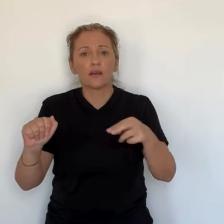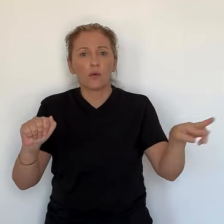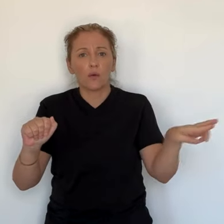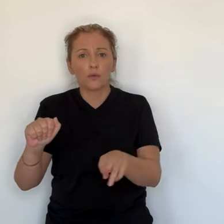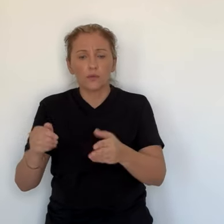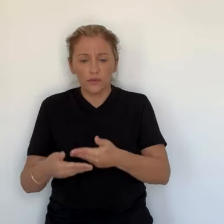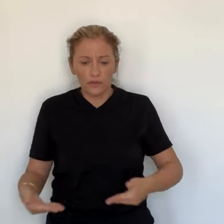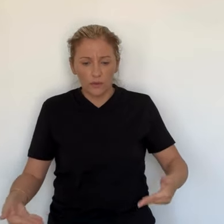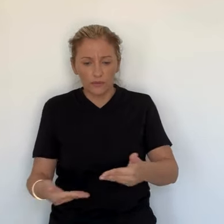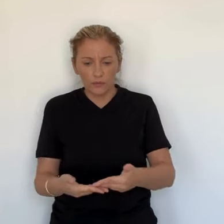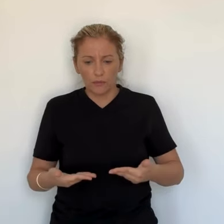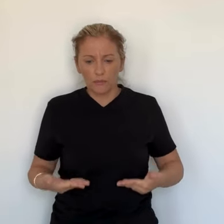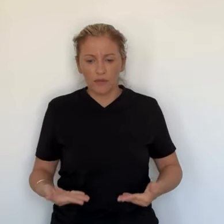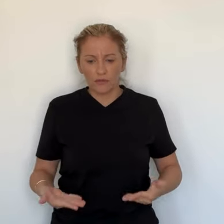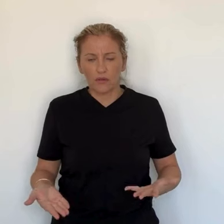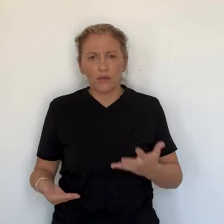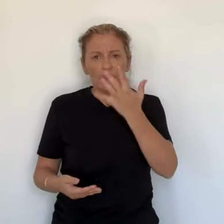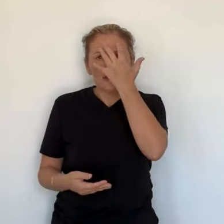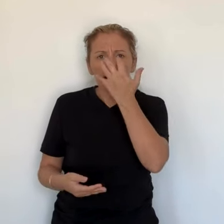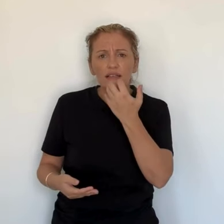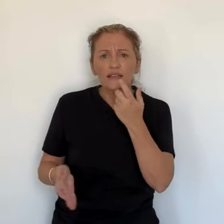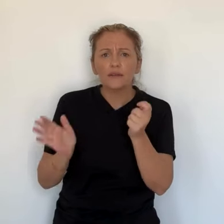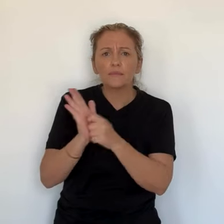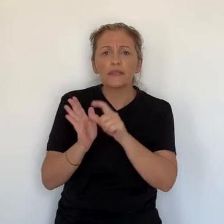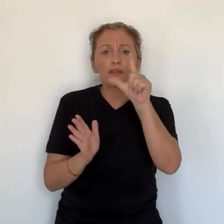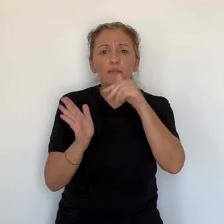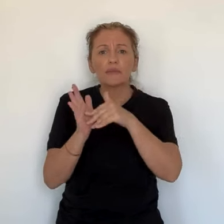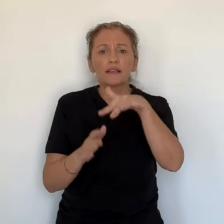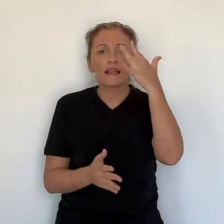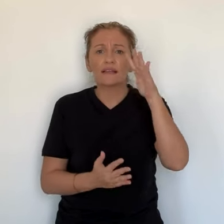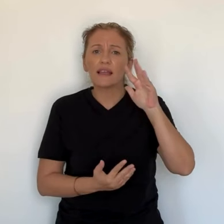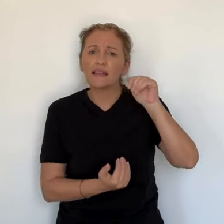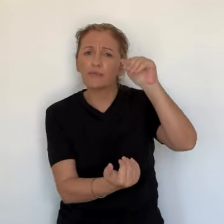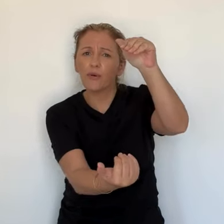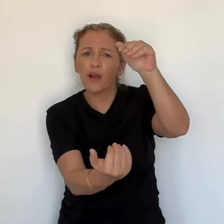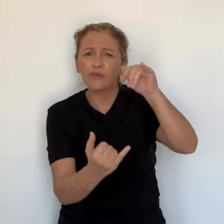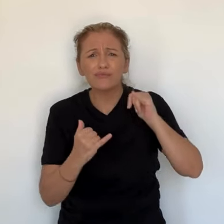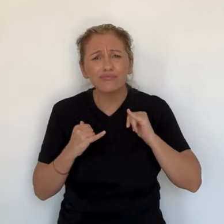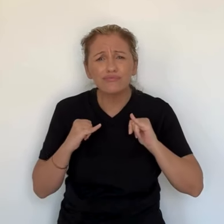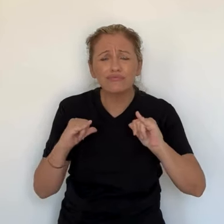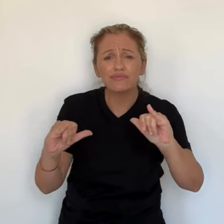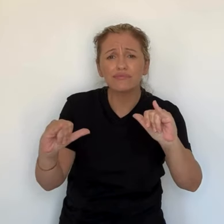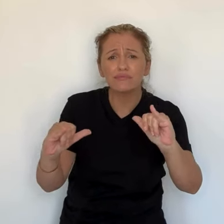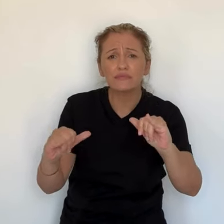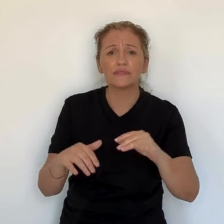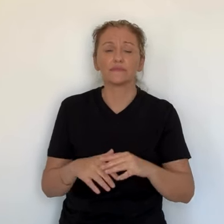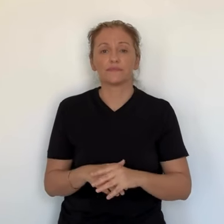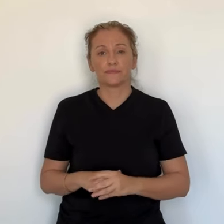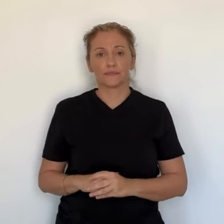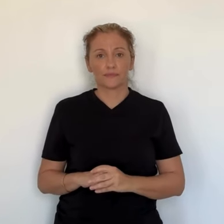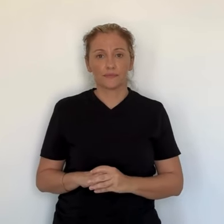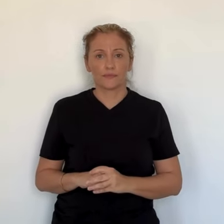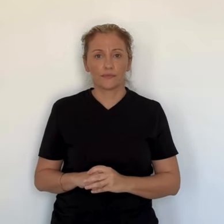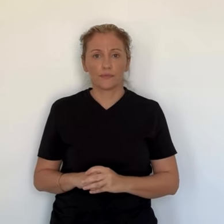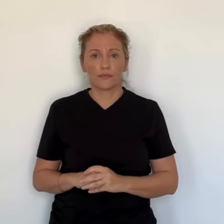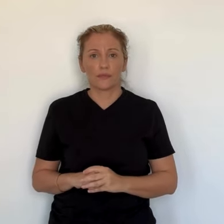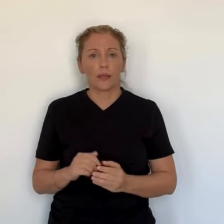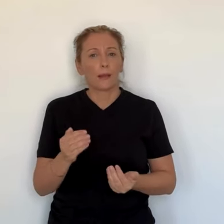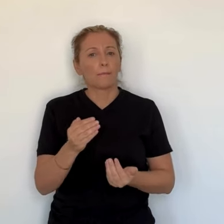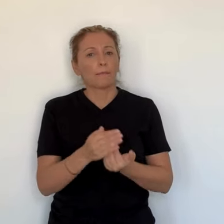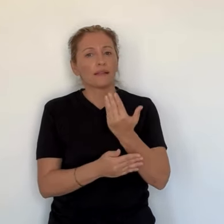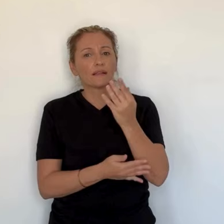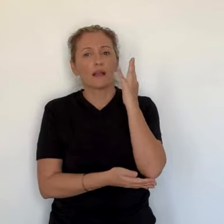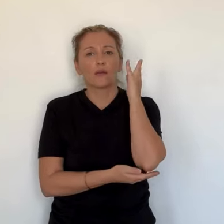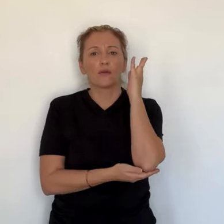passé, fait qu'on arrive à la situation actuelle. Et malheureusement, la désillusion est d'autant plus grande que l